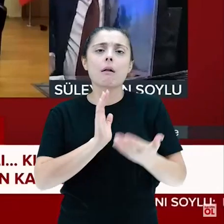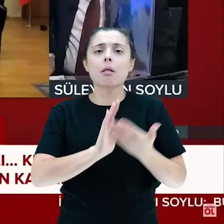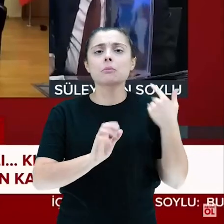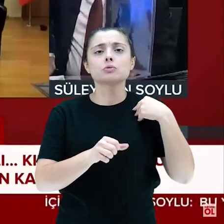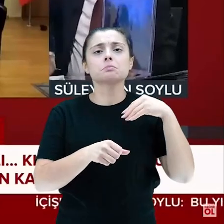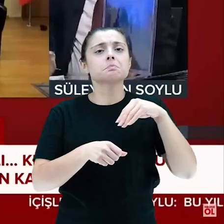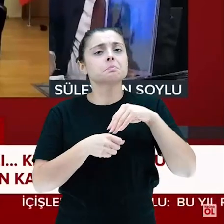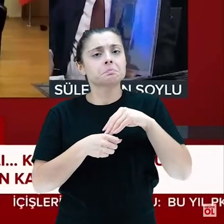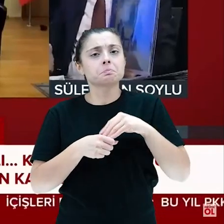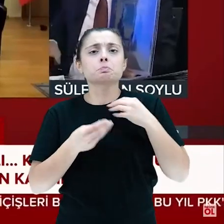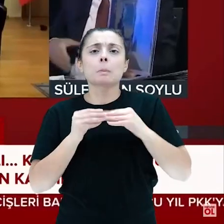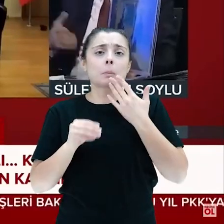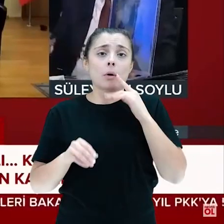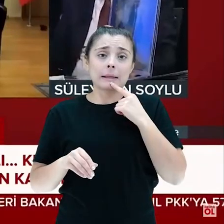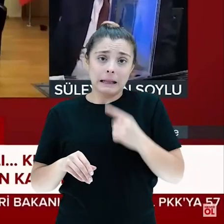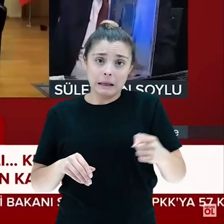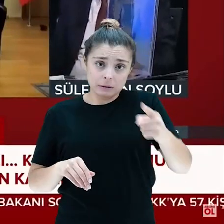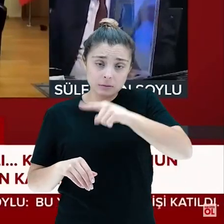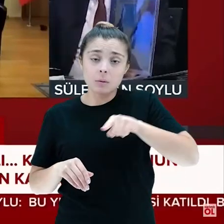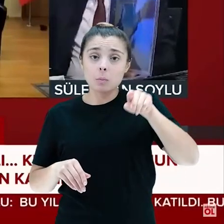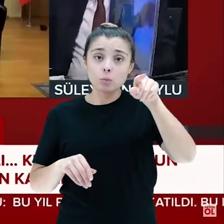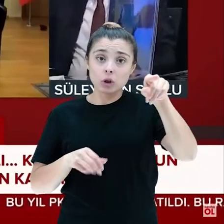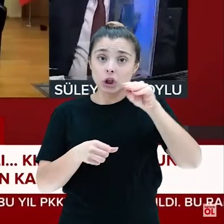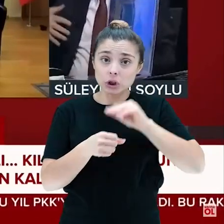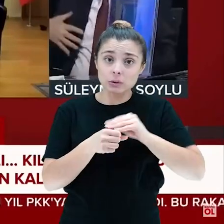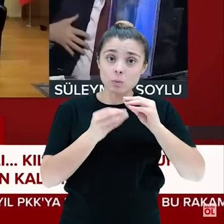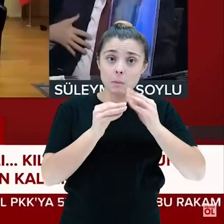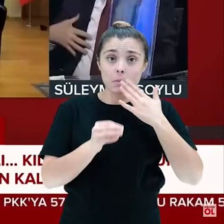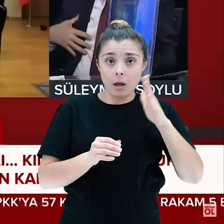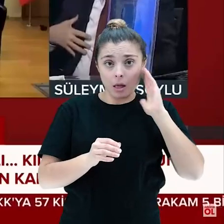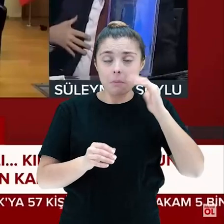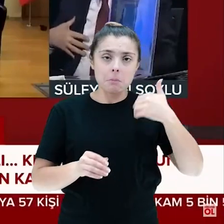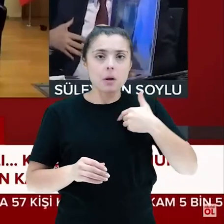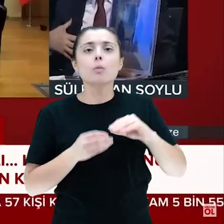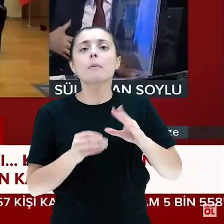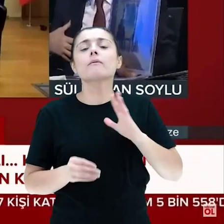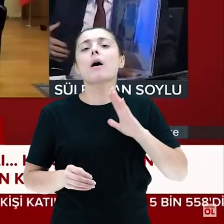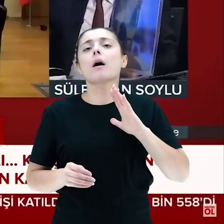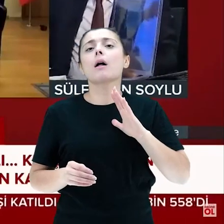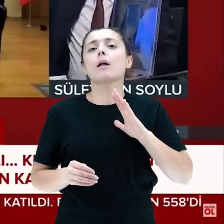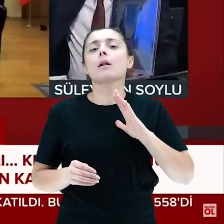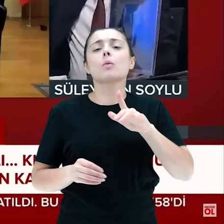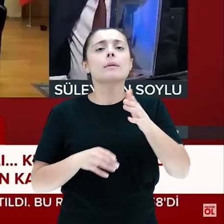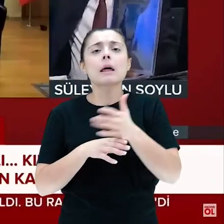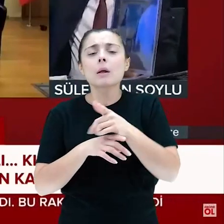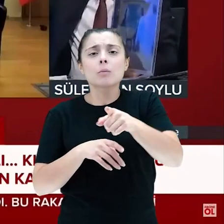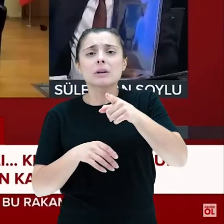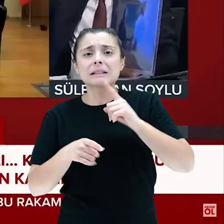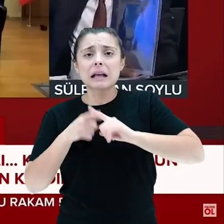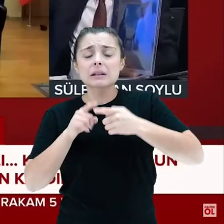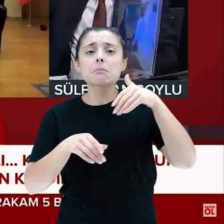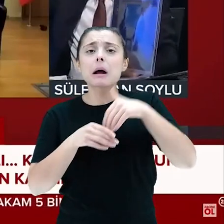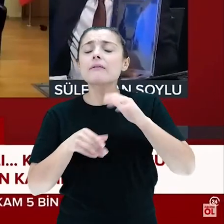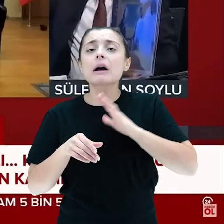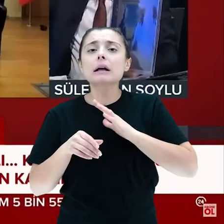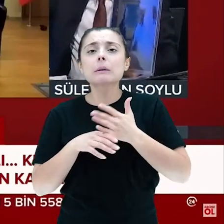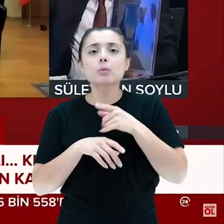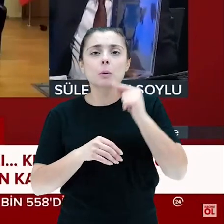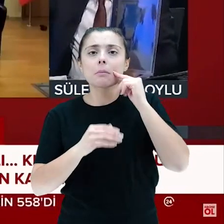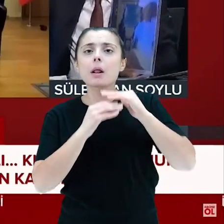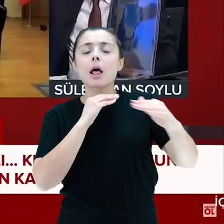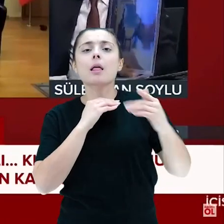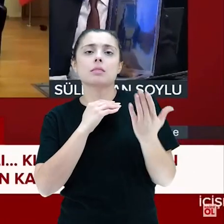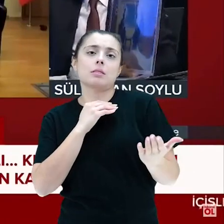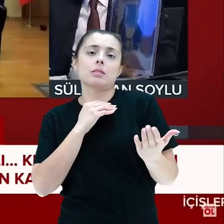Türk bayramı kaldırmaları için bizim için problem yoktur. Onlar için yoksa benim için var. Neden var? Çünkü bu siyasi partinin varlığının